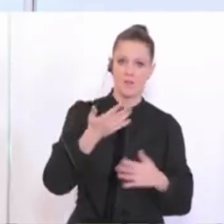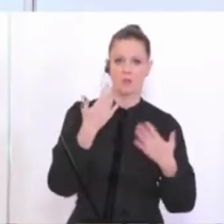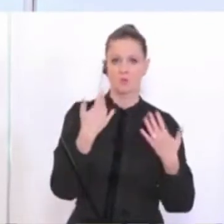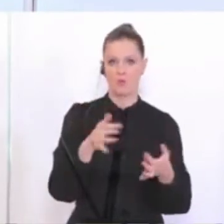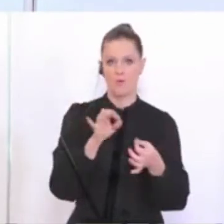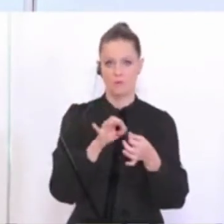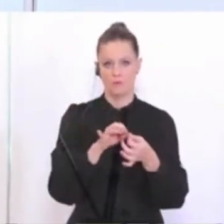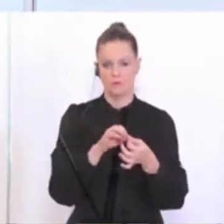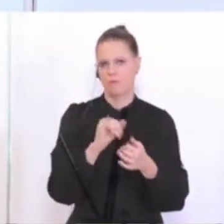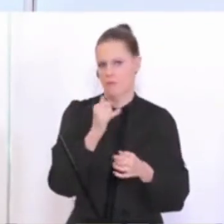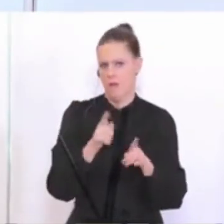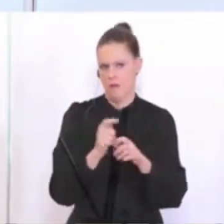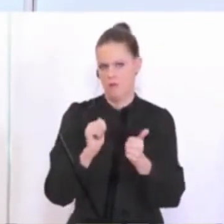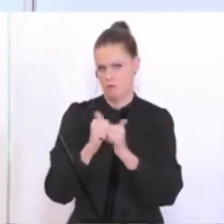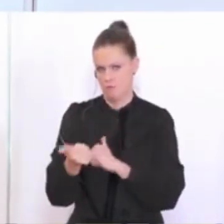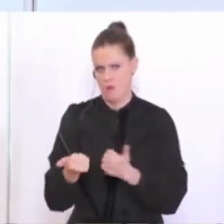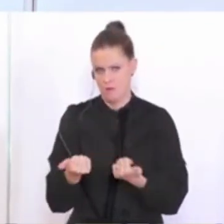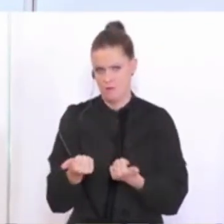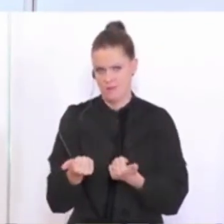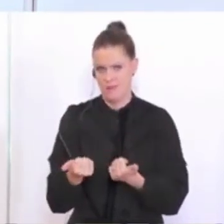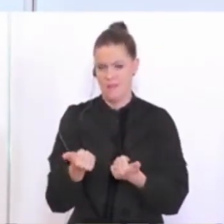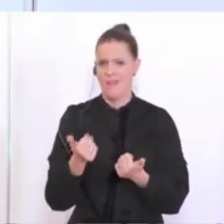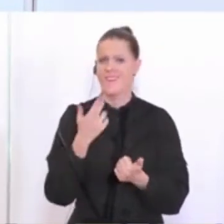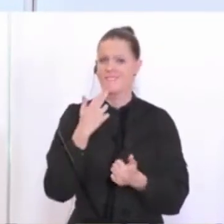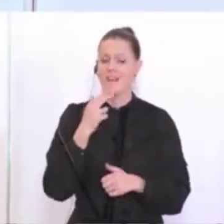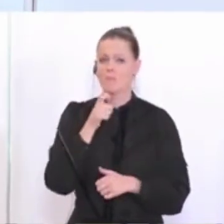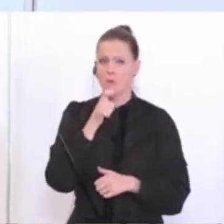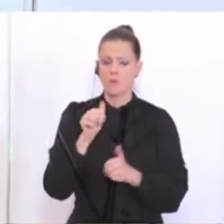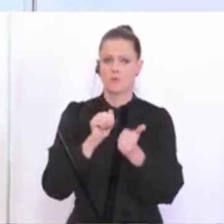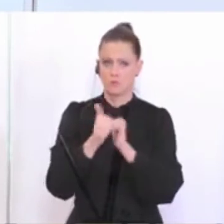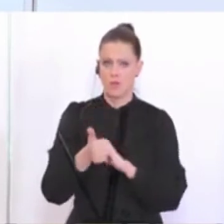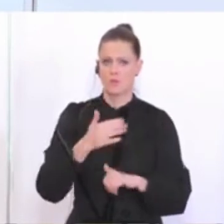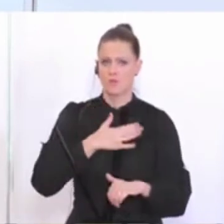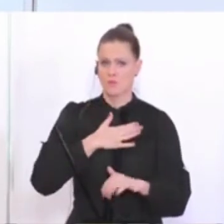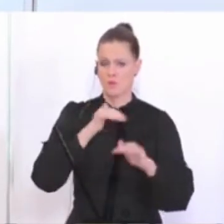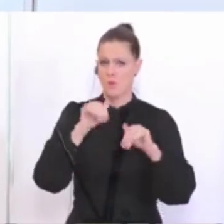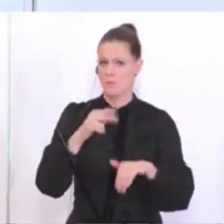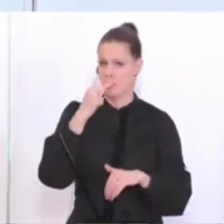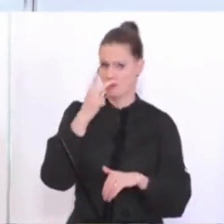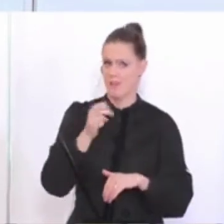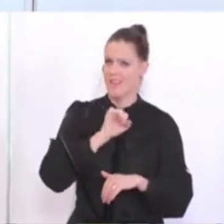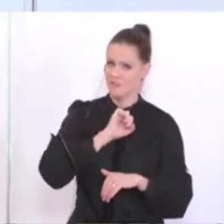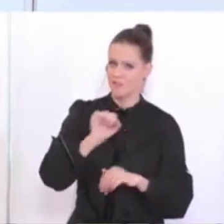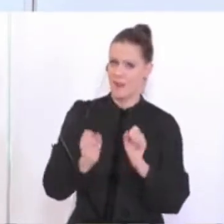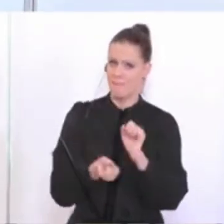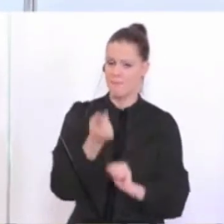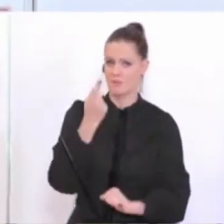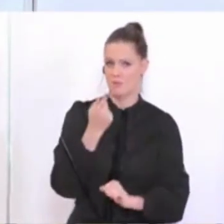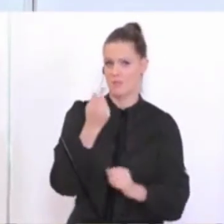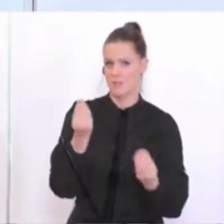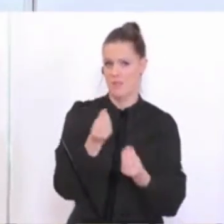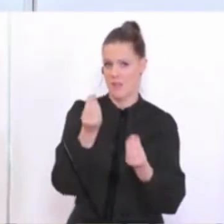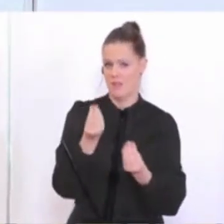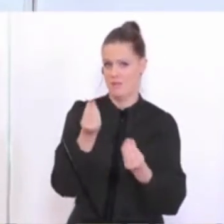erst recht im Sport und natürlich wird man bei denen das berufsbedingt machen, vielleicht sowieso danach trachten, da schnell ein Besonderes herzubringen,